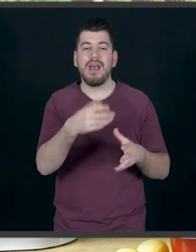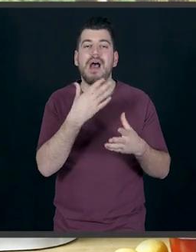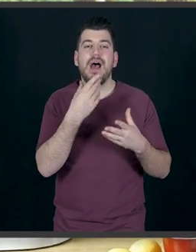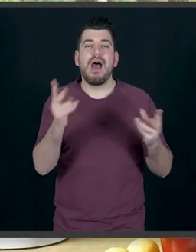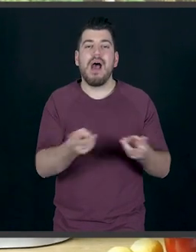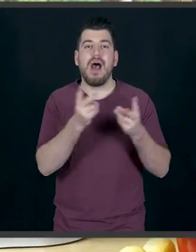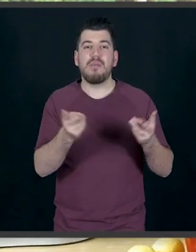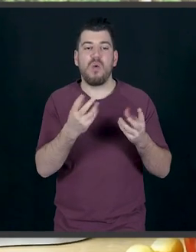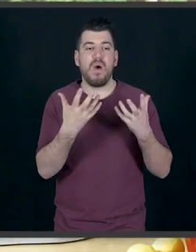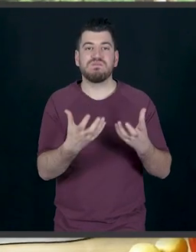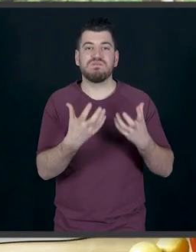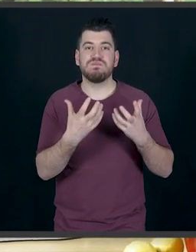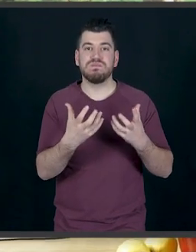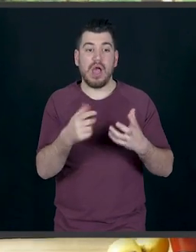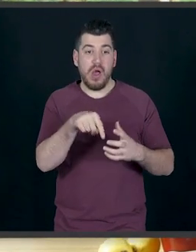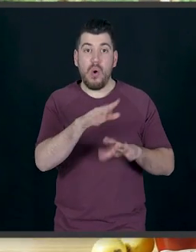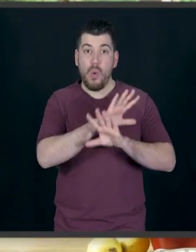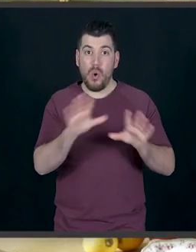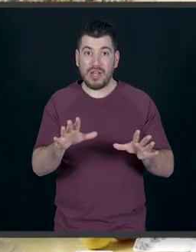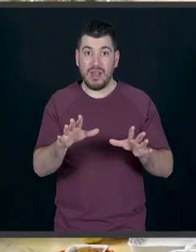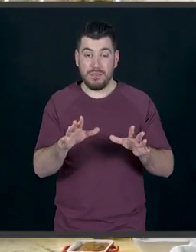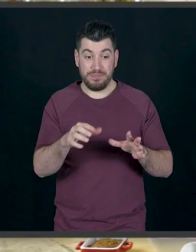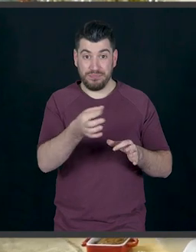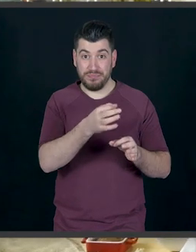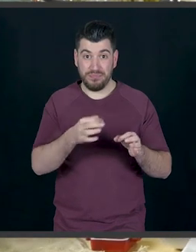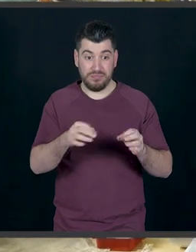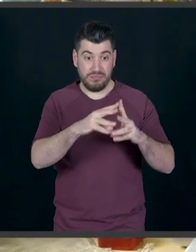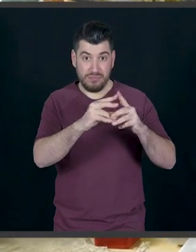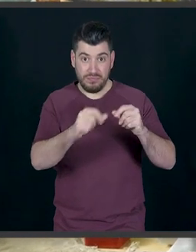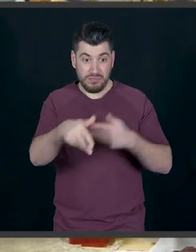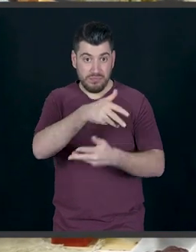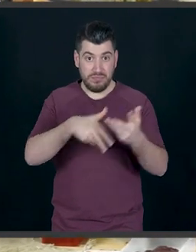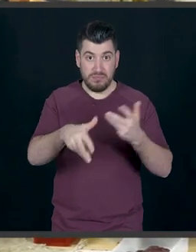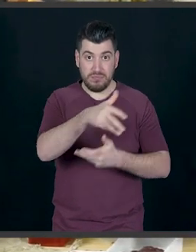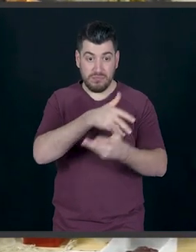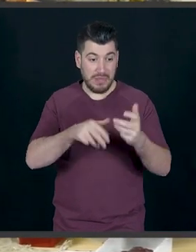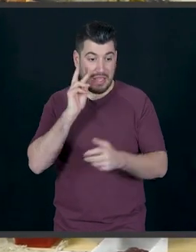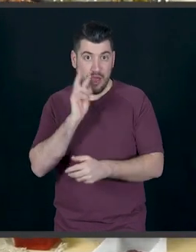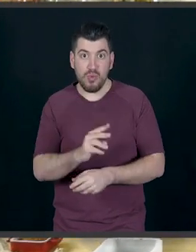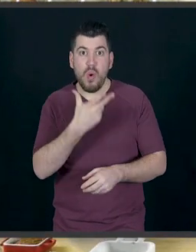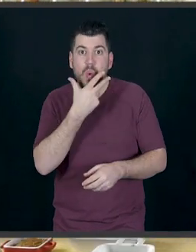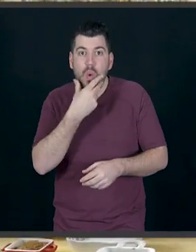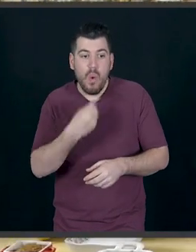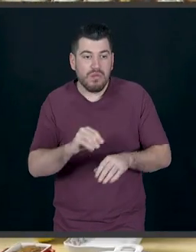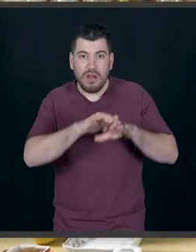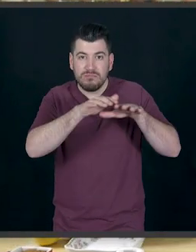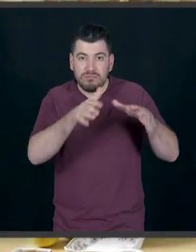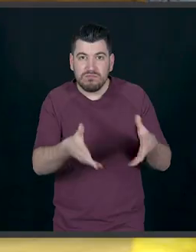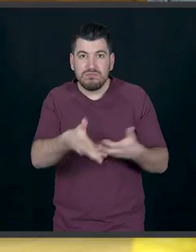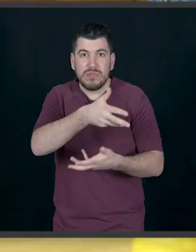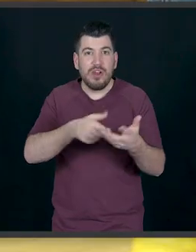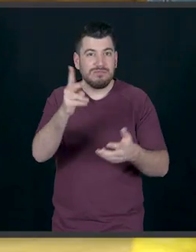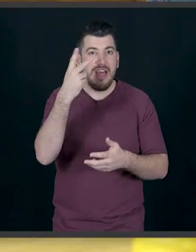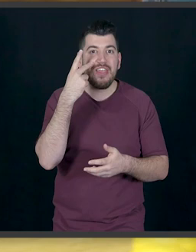πολύ απαλό και αφράτο και μόλις σπάσει τελείως το αλεύρι και γίνει ένας ωραίος, ωραίος χυλός, κοιτάξτε εδώ,